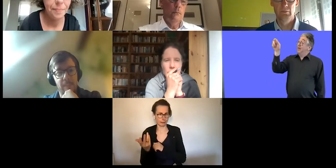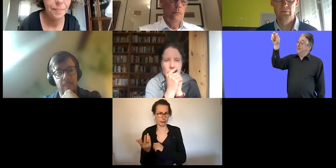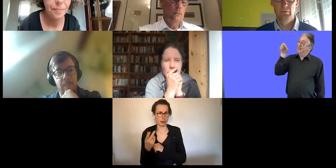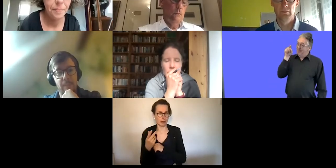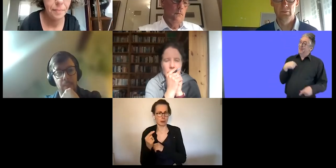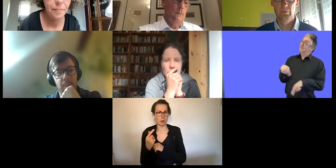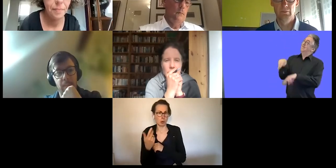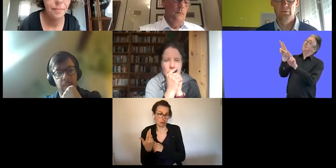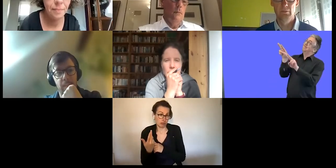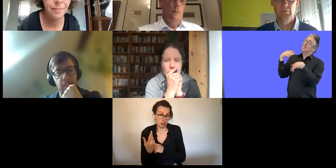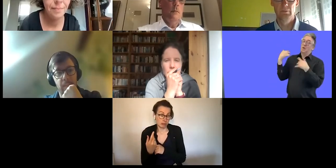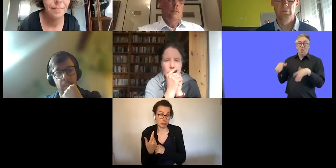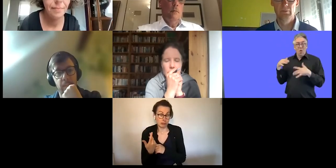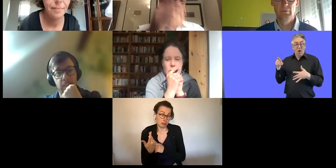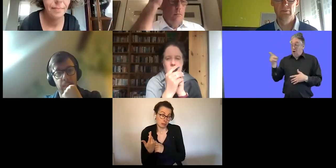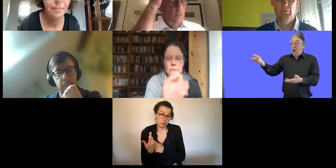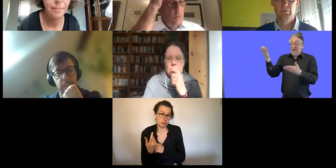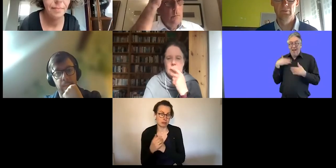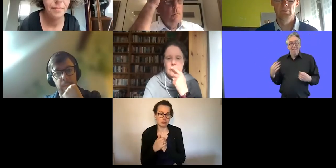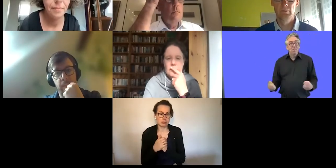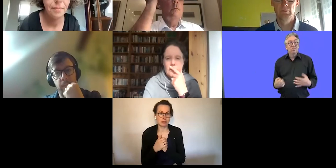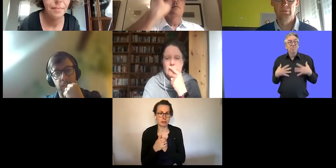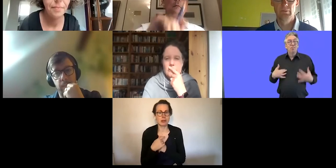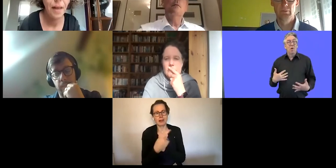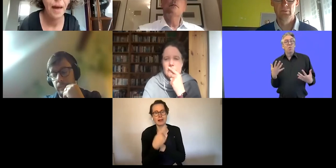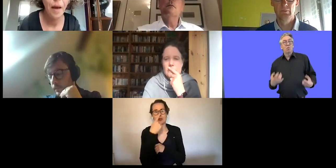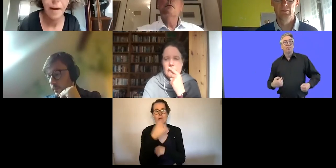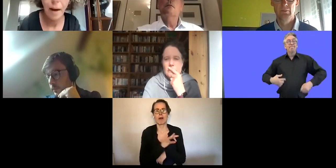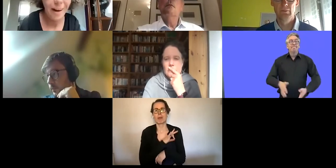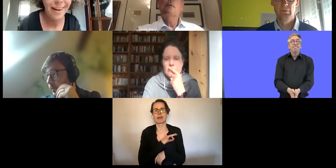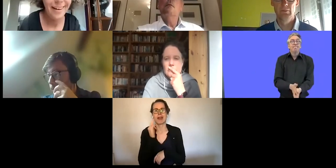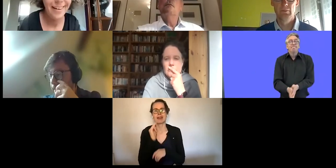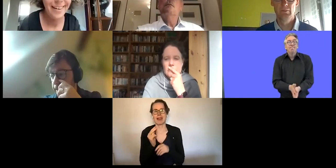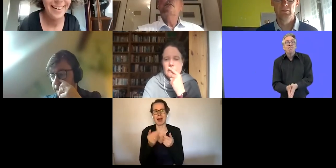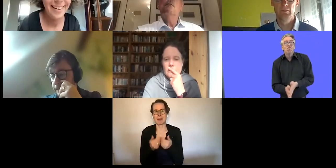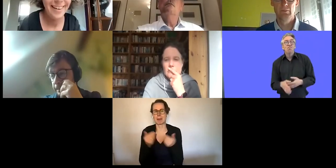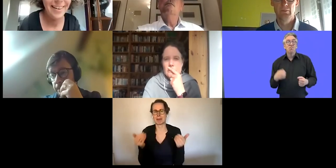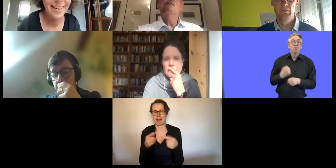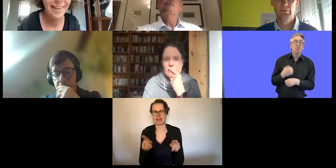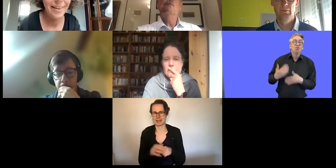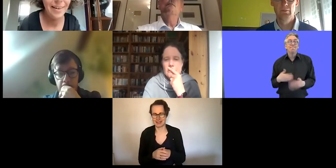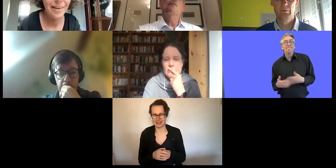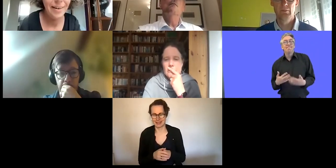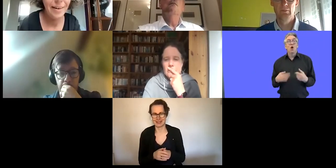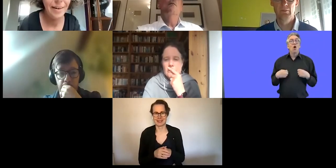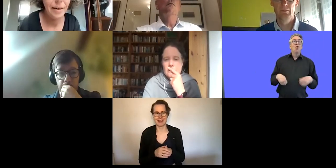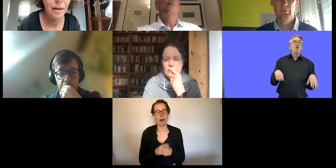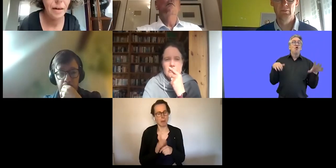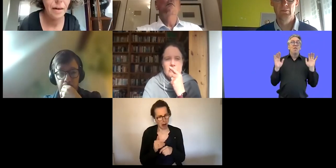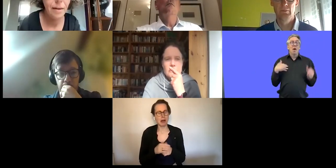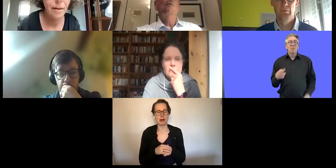lediglich die Parteienamen. ansonsten ist,